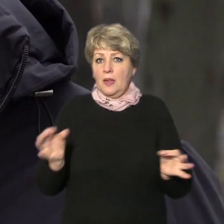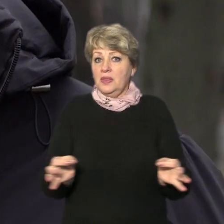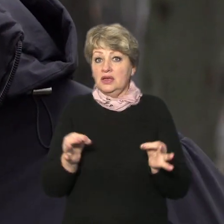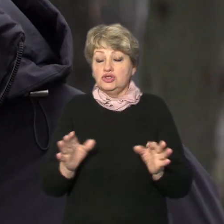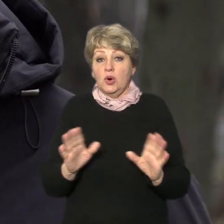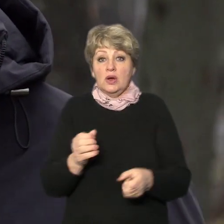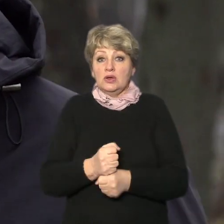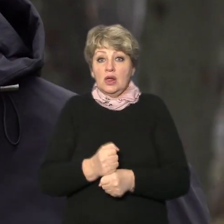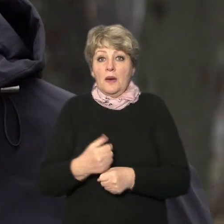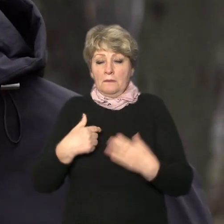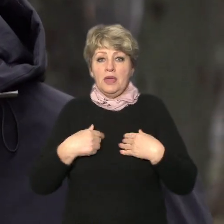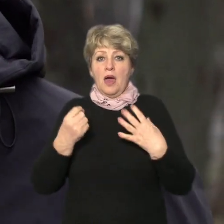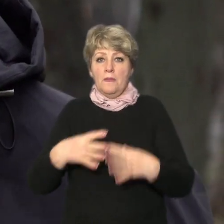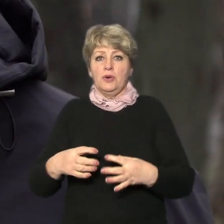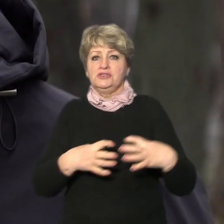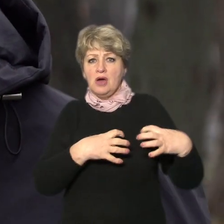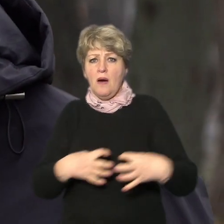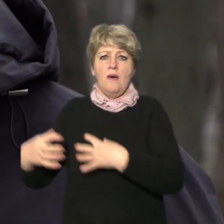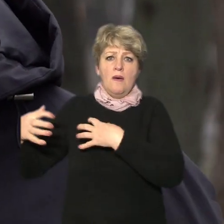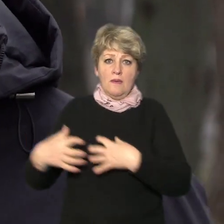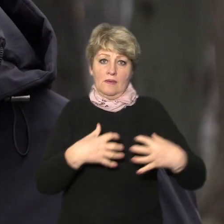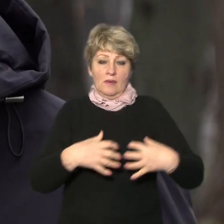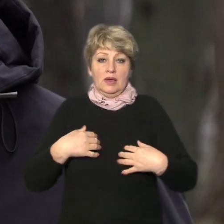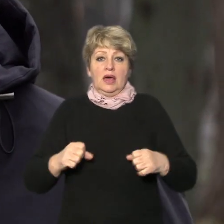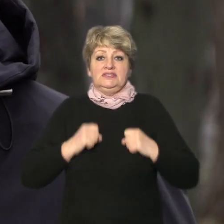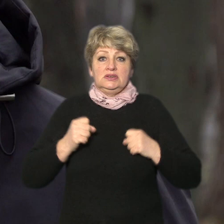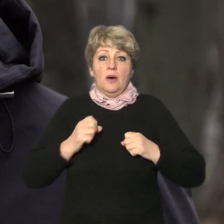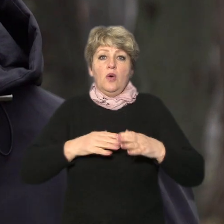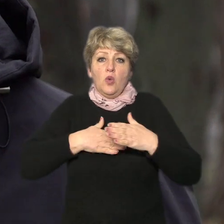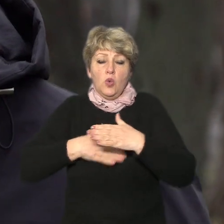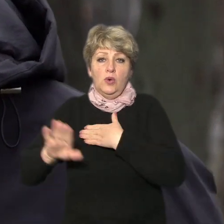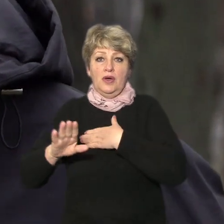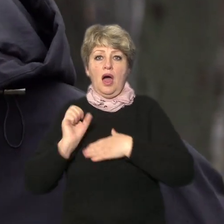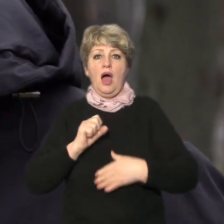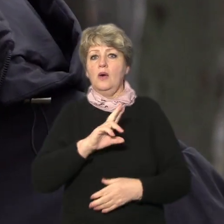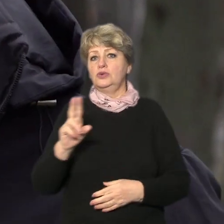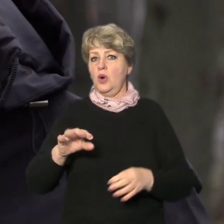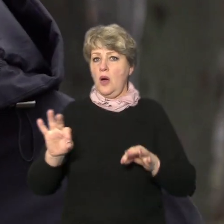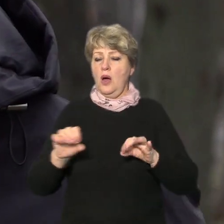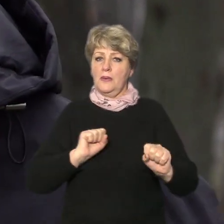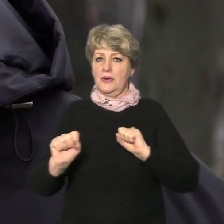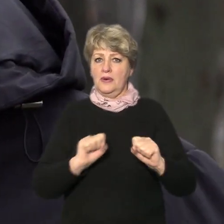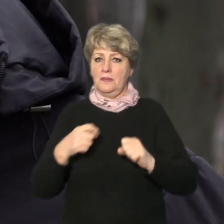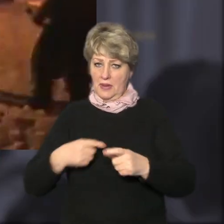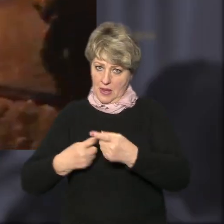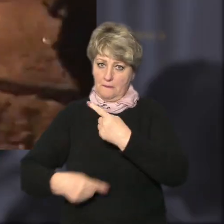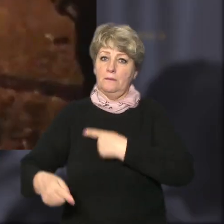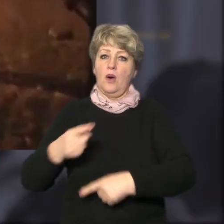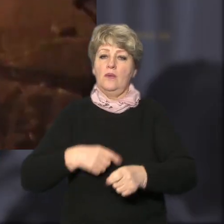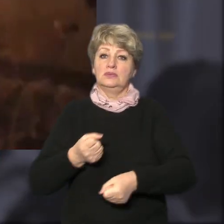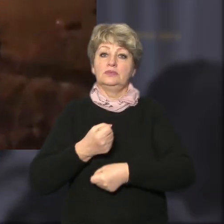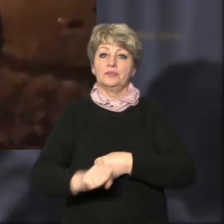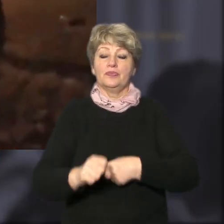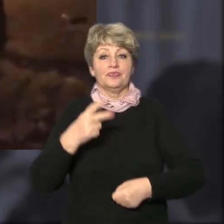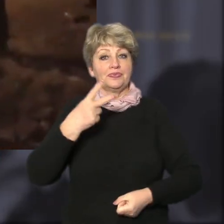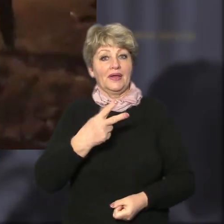мене шарпали я намагався звідти піти а хтось керівників мене постійно туди повертав 23